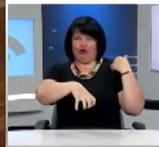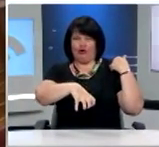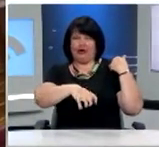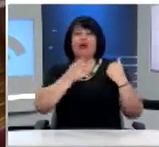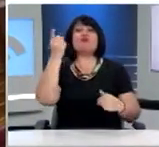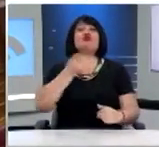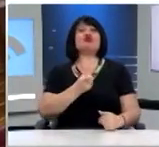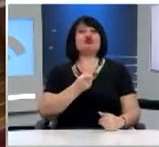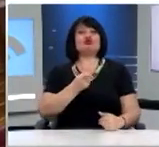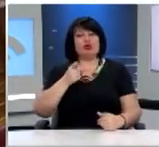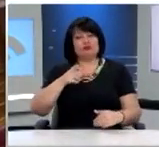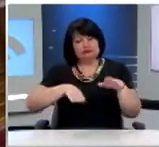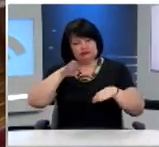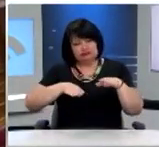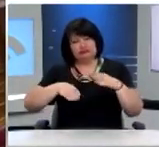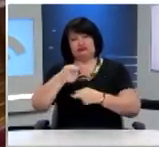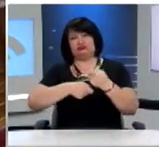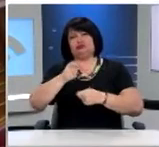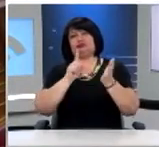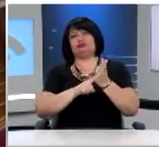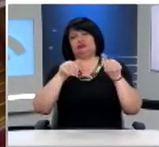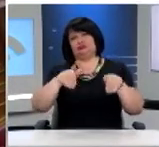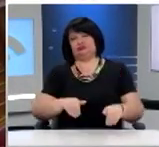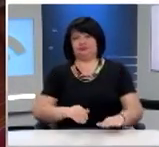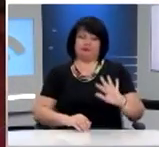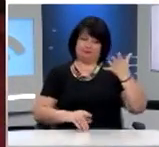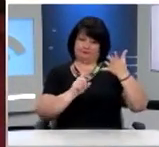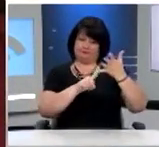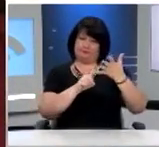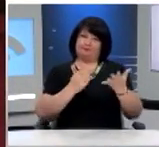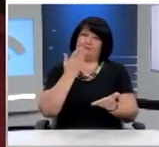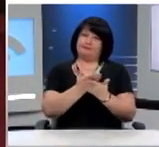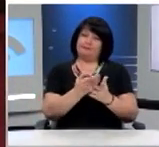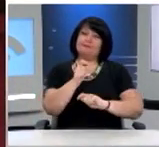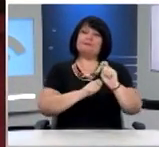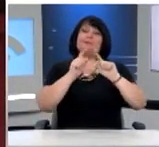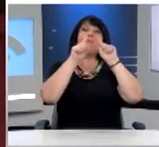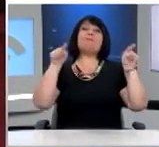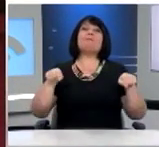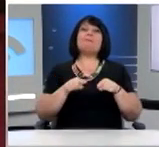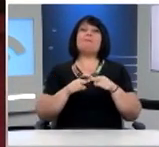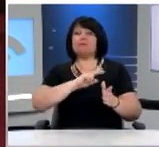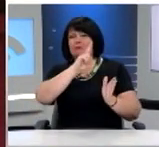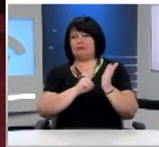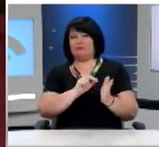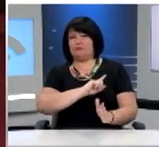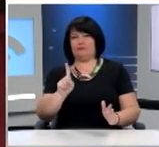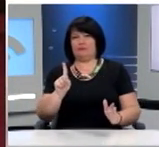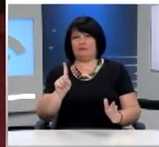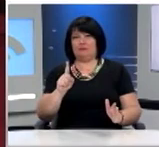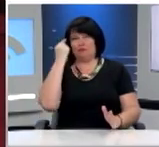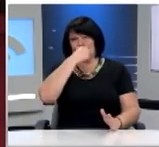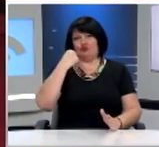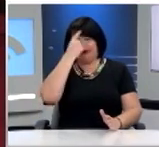κατανομής ώστε να διασφαλιστεί η εφαρμογή του νόμου. Πέμπτον, προτείνουμε την καθιέρωση πλαισίου που θα απαγορεύει την άσκοπη δημοσίευση